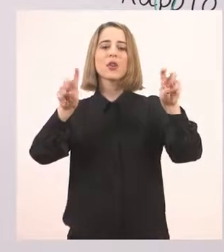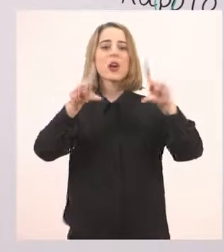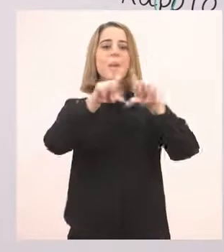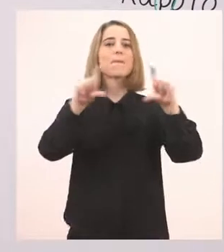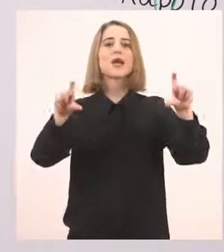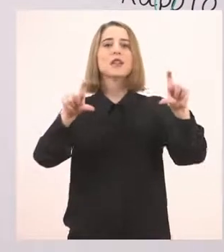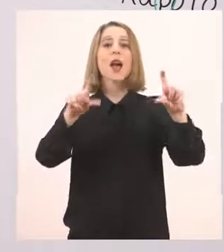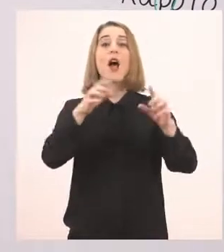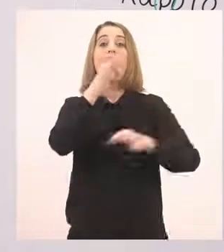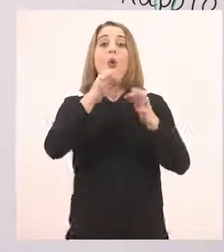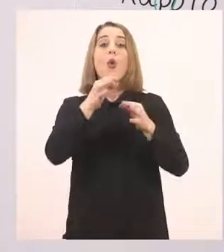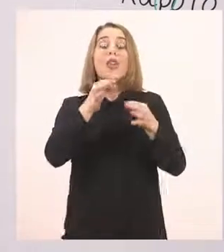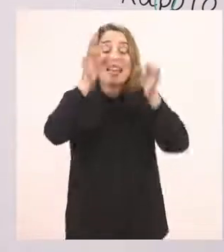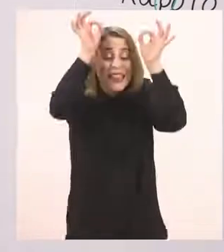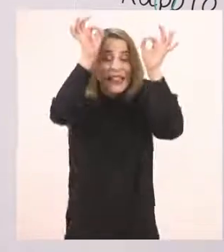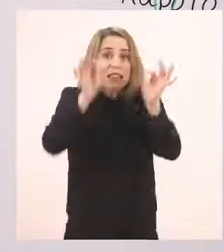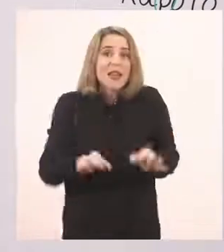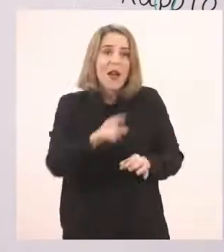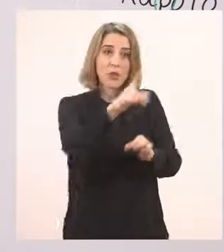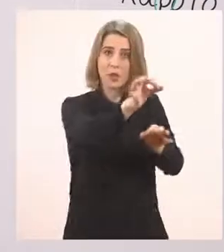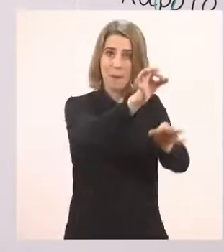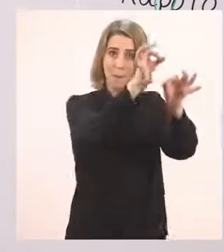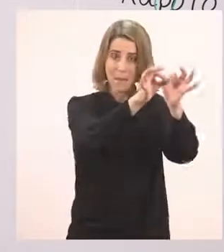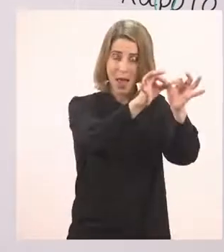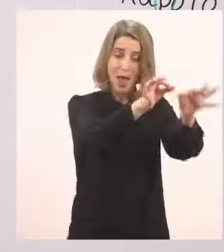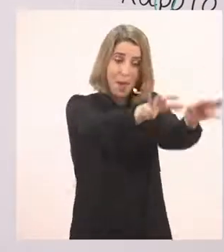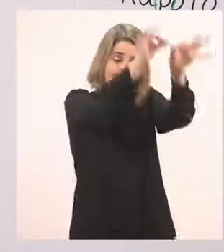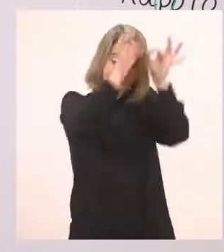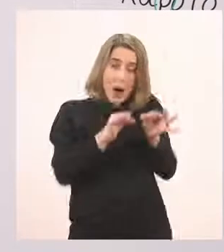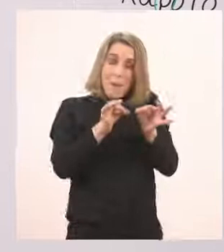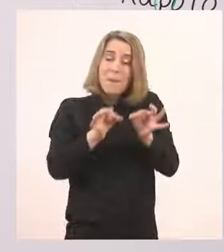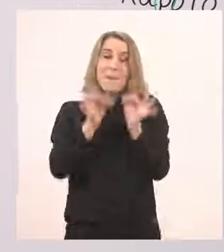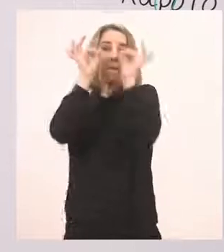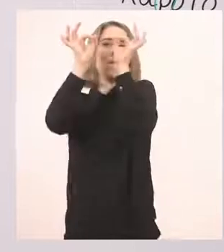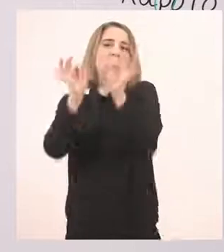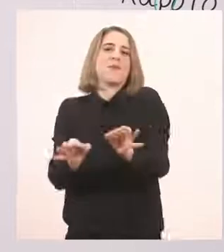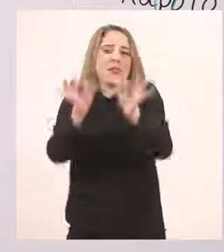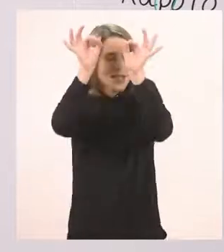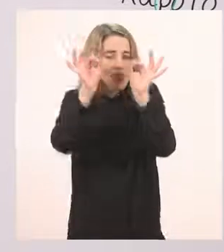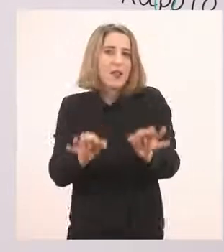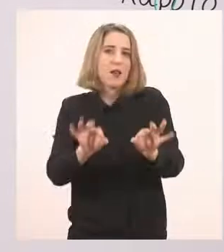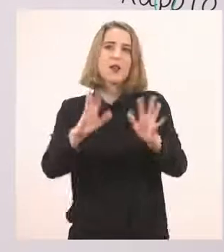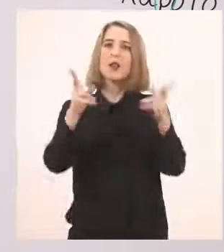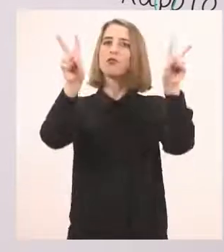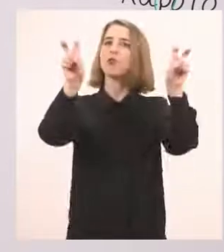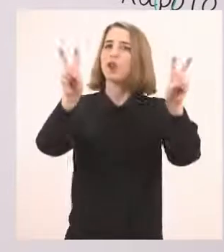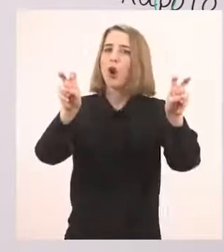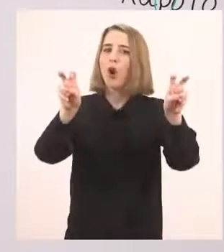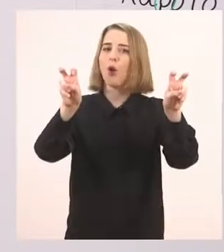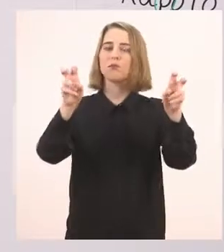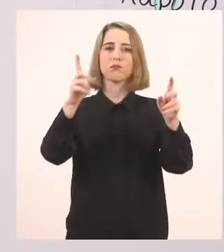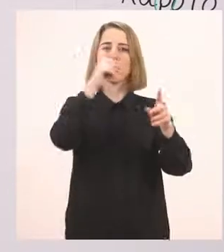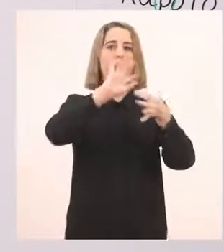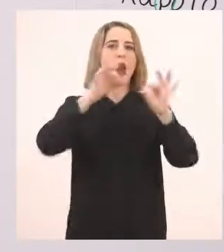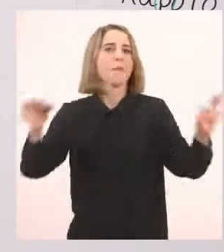τα λόγια κάποιου, αυτά που είπε κάποιος ή έναν τίτλο από ένα βιβλίο, από ένα παραμύθι, από ένα τραγούδι.